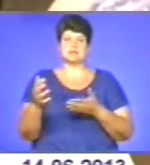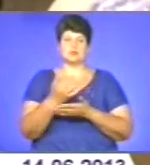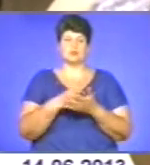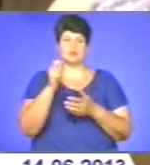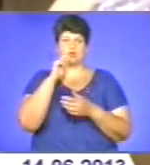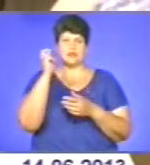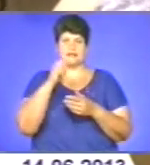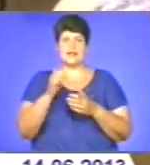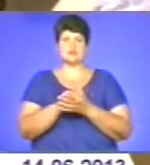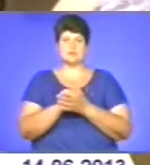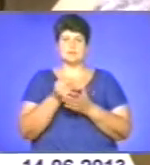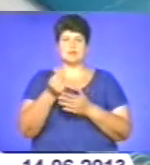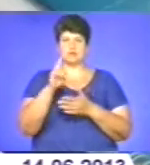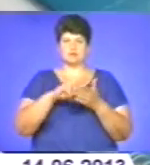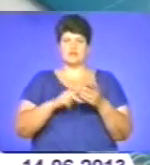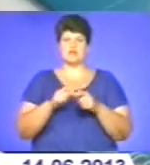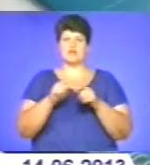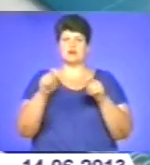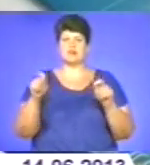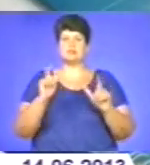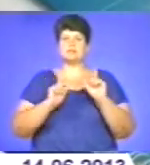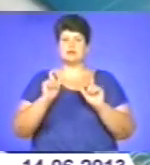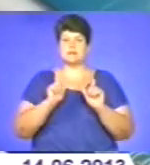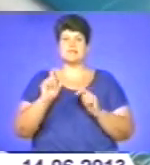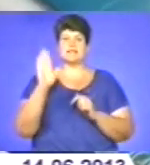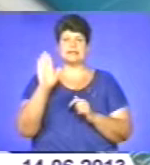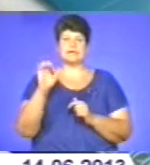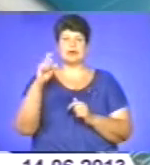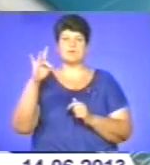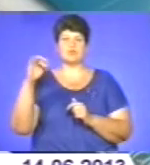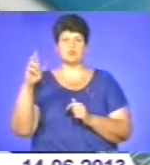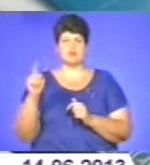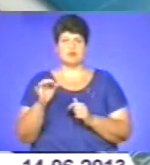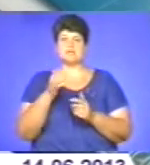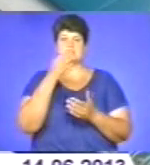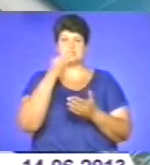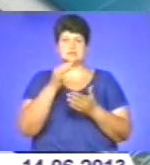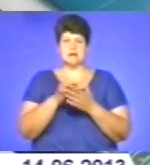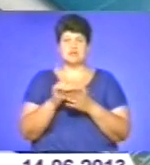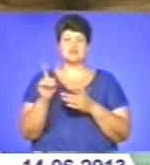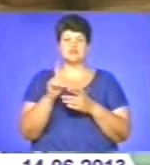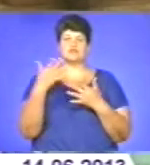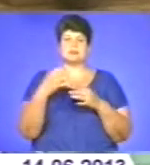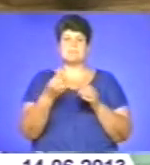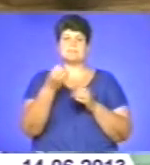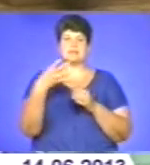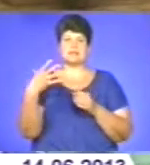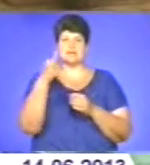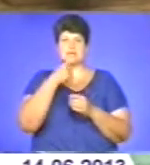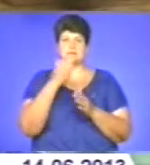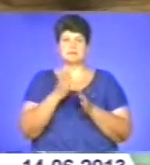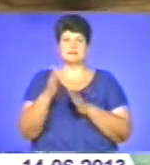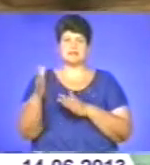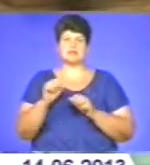податків. Відкриваючи семінар, президент Асоціації Валентина Арбузова зазначила, що вже 15-й рік поспіль, захищаючи